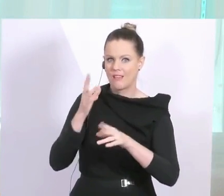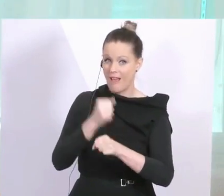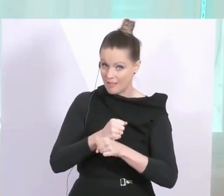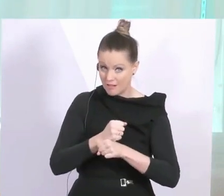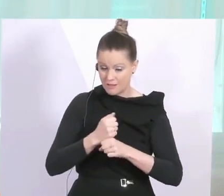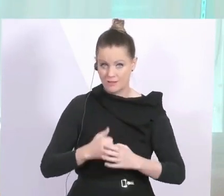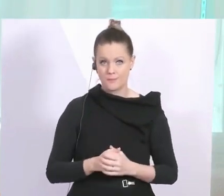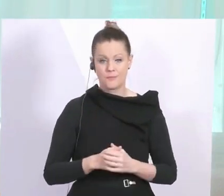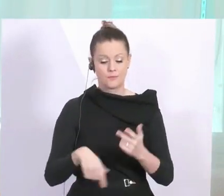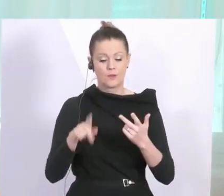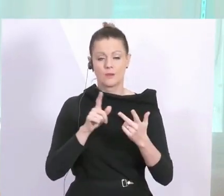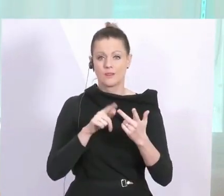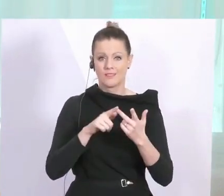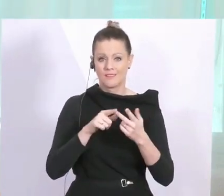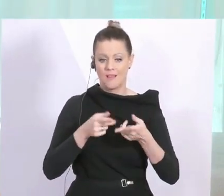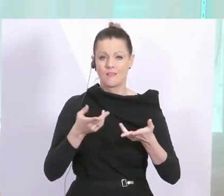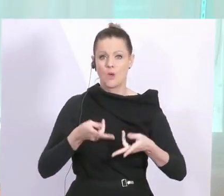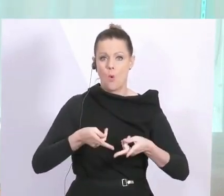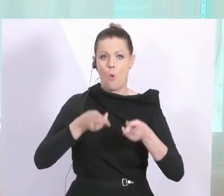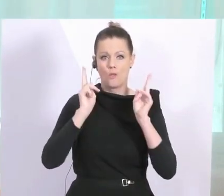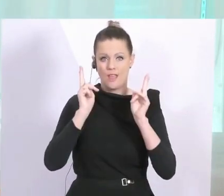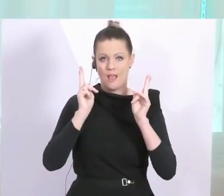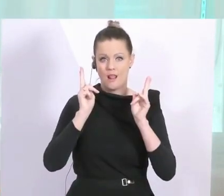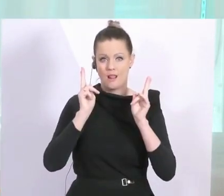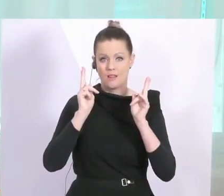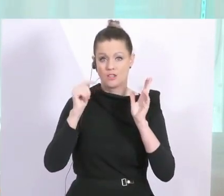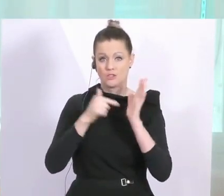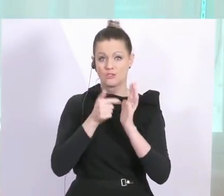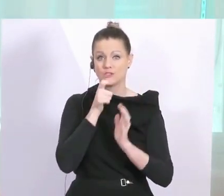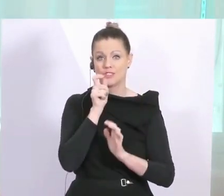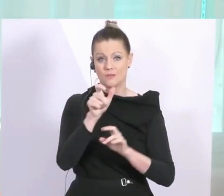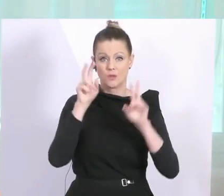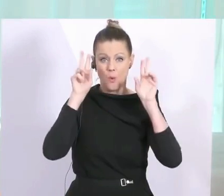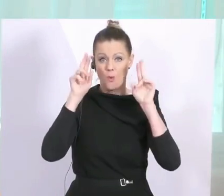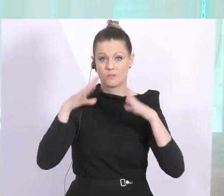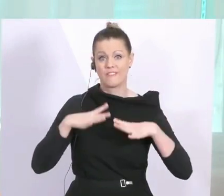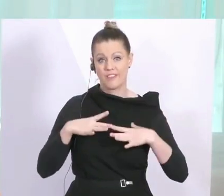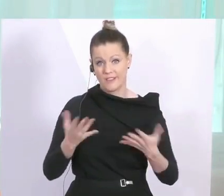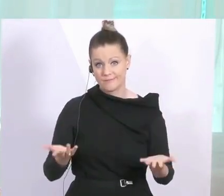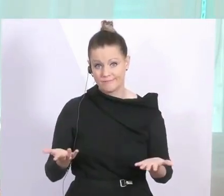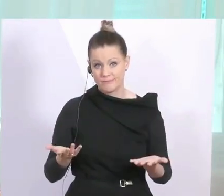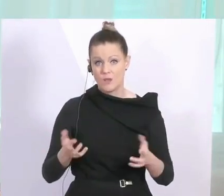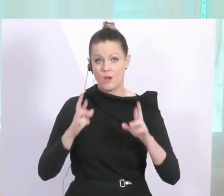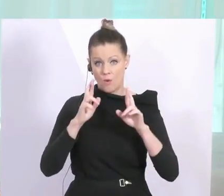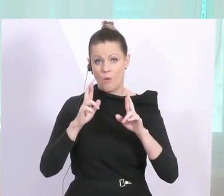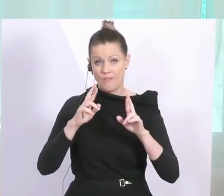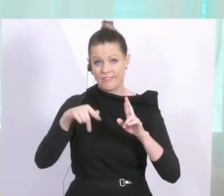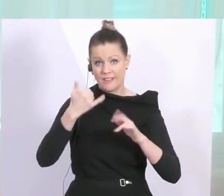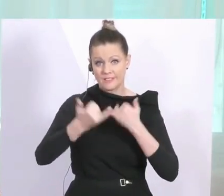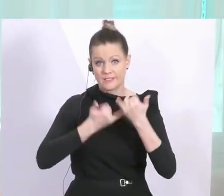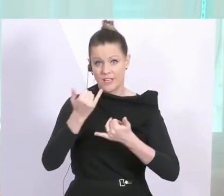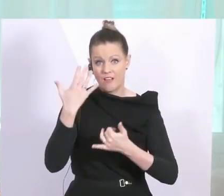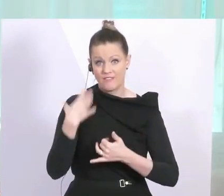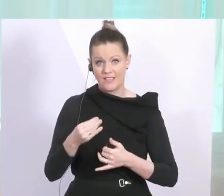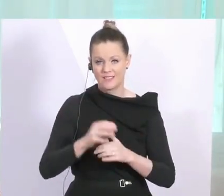können. Ein dritter Punkt sind die Hotels, Stichwort Osterferien, ja das wäre schön, wir hoffen nächstes Jahr wieder. Wir